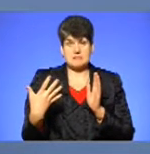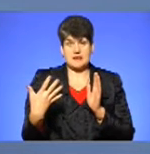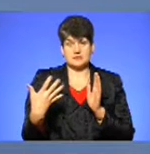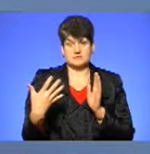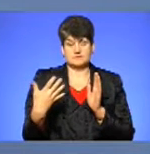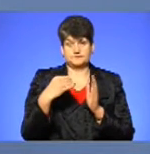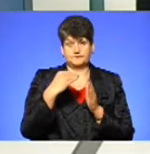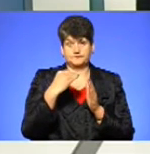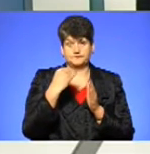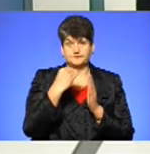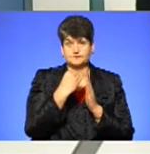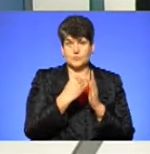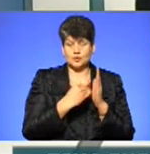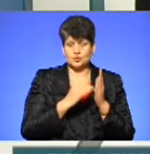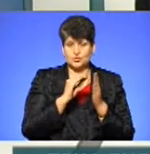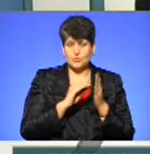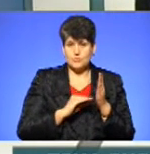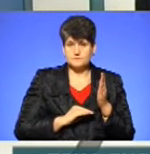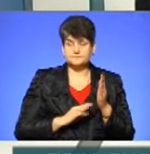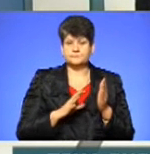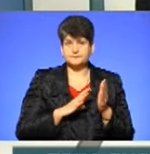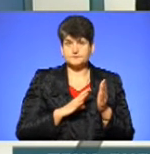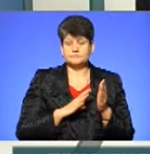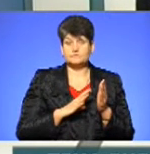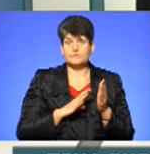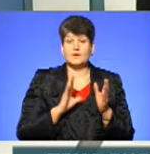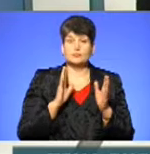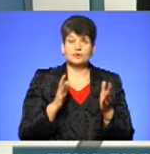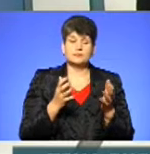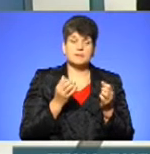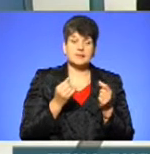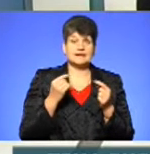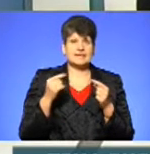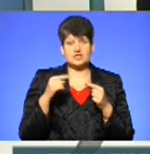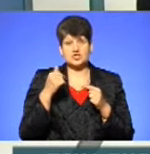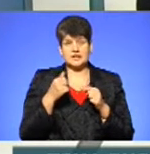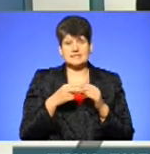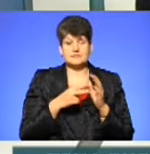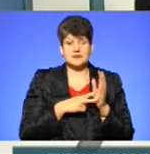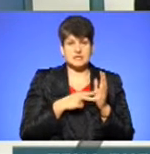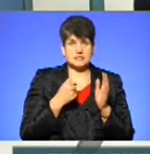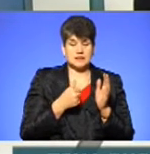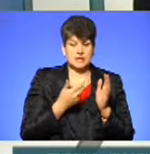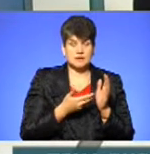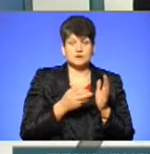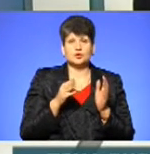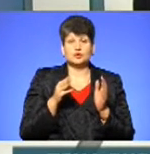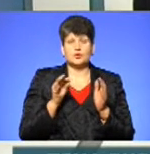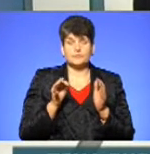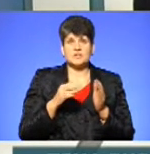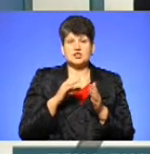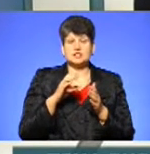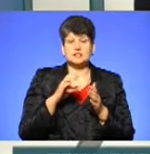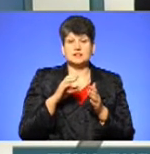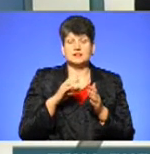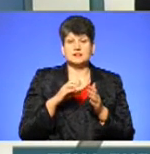Тобто, і брати інший рік, 17-й, то штрафи